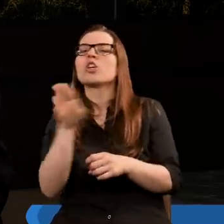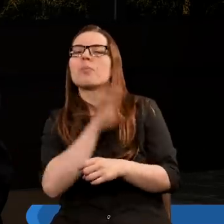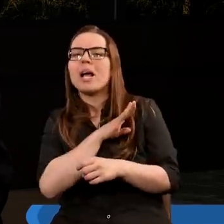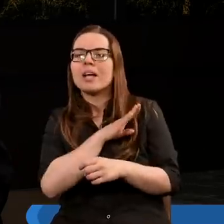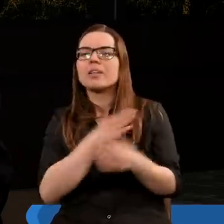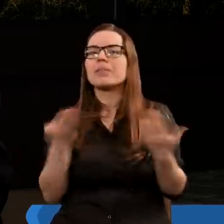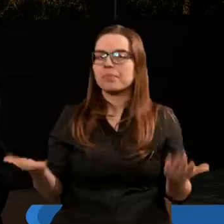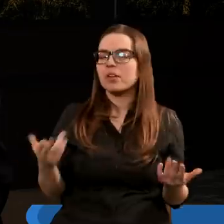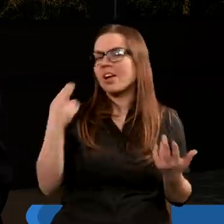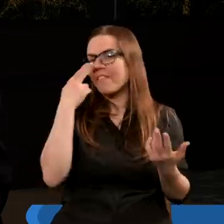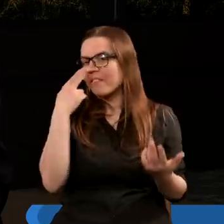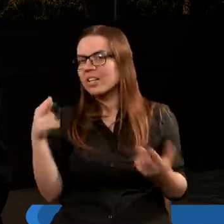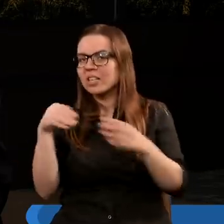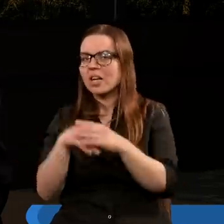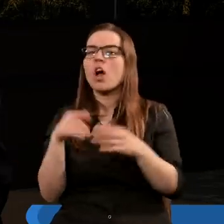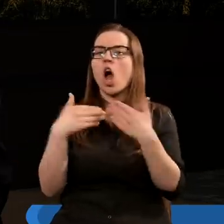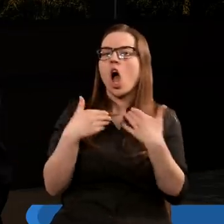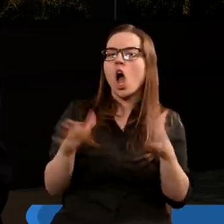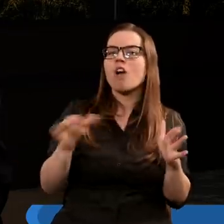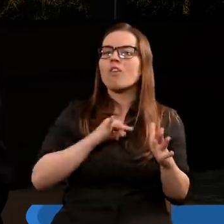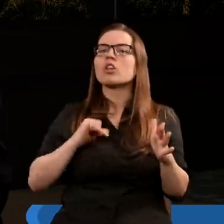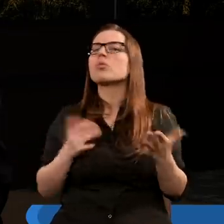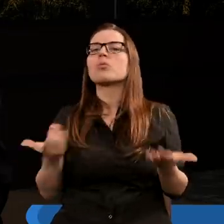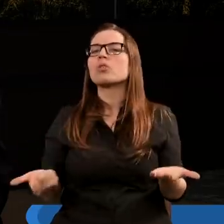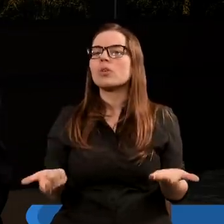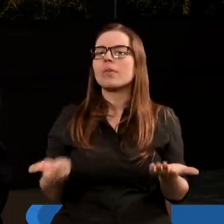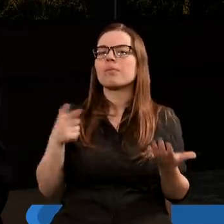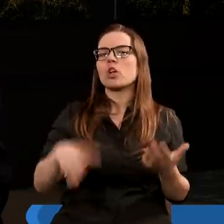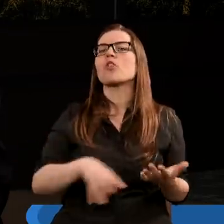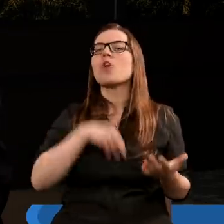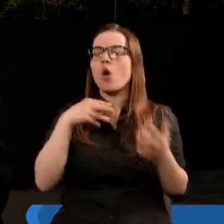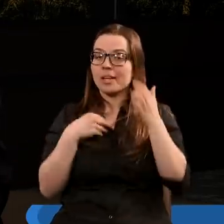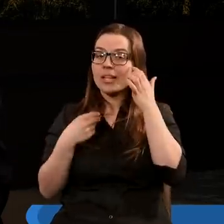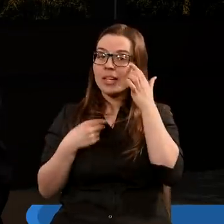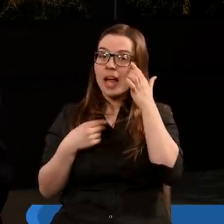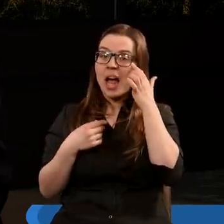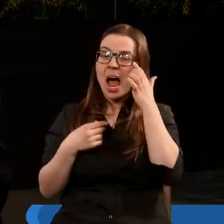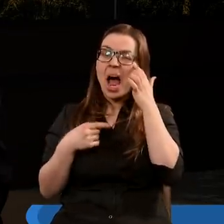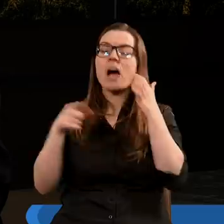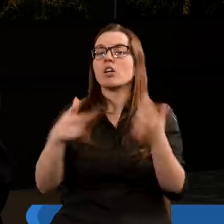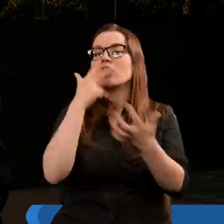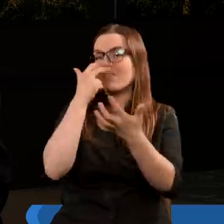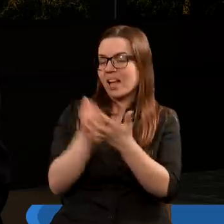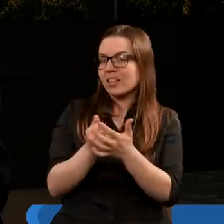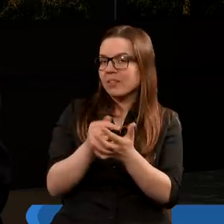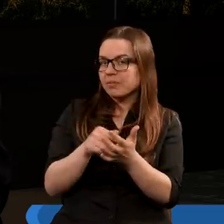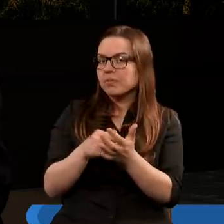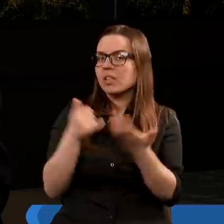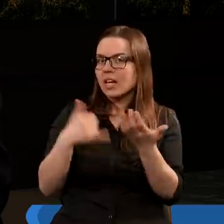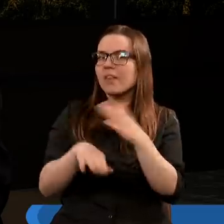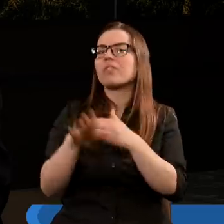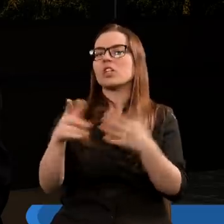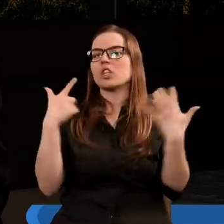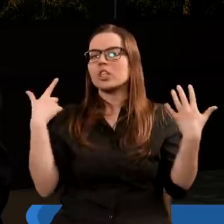I tutaj widzimy, że otworzyła się świątynia namiotu świadectwa i wyszło